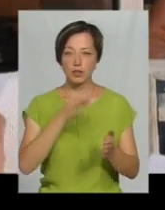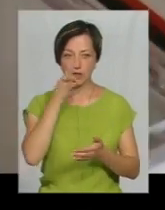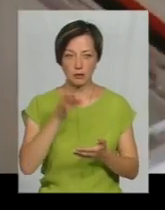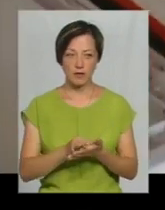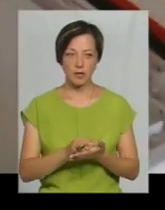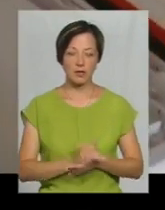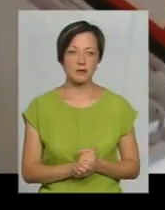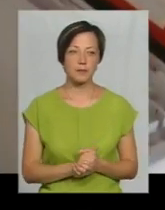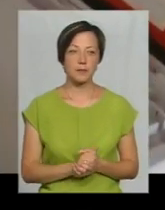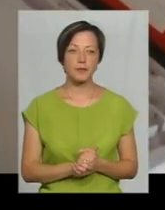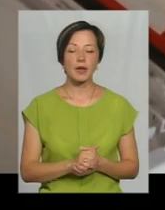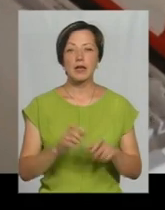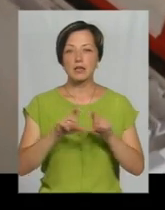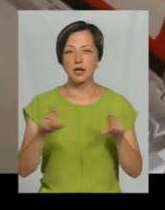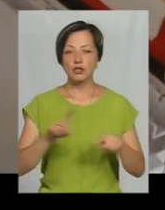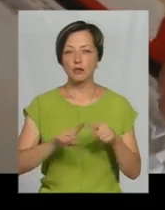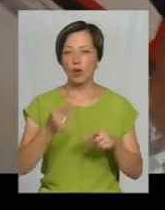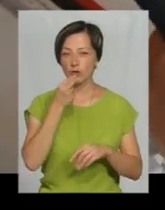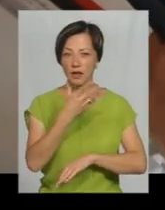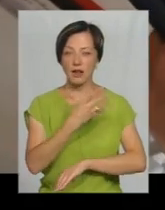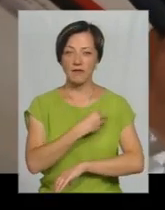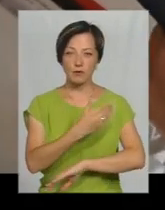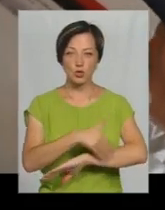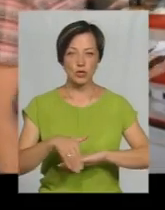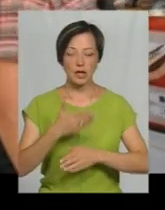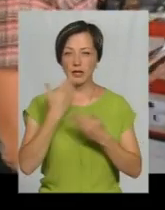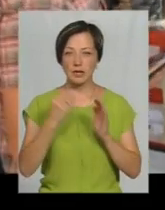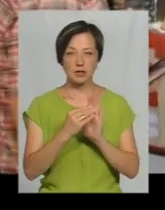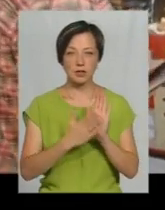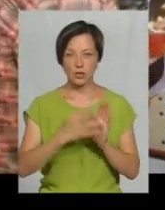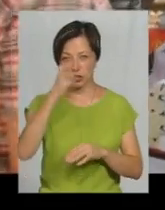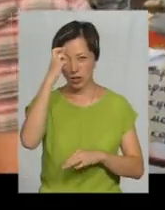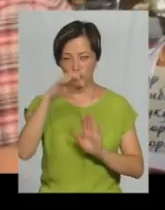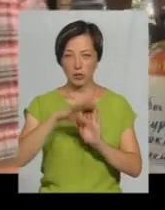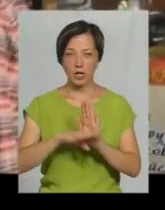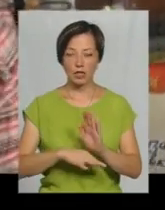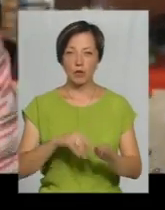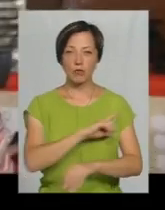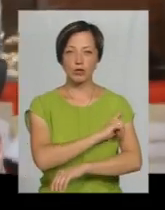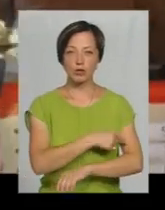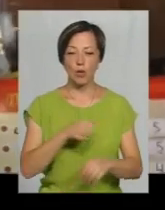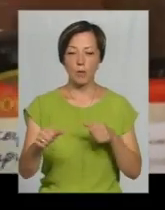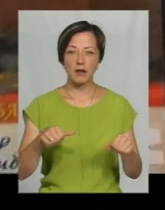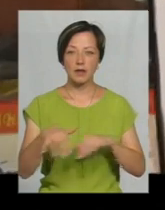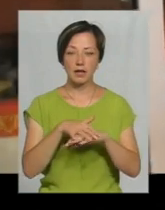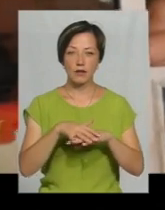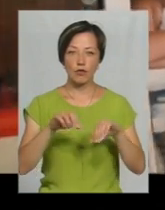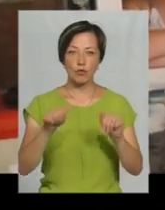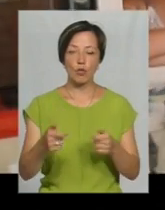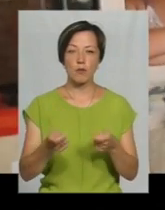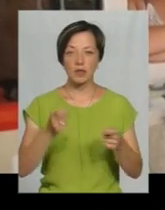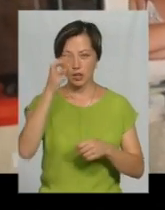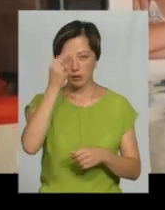Заклад швидкого харчування, що знаходиться на Львівському шосе, не зареєстрований у державному реєстрі потужності операторів ринку, який формує